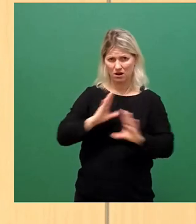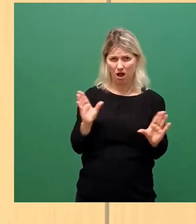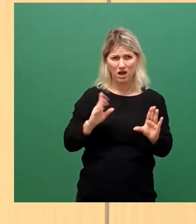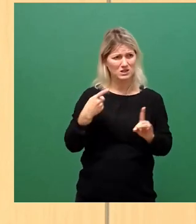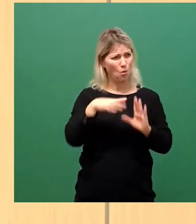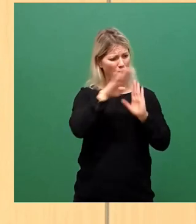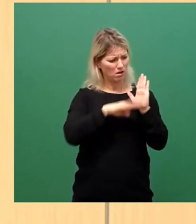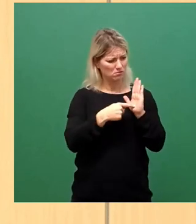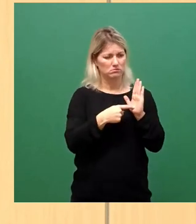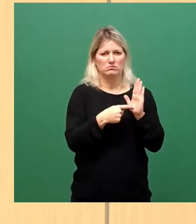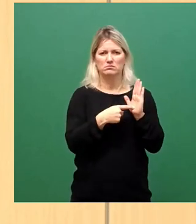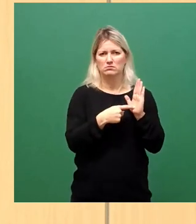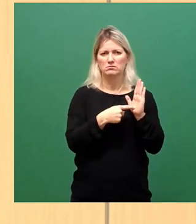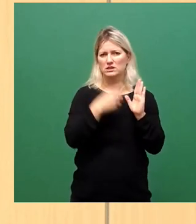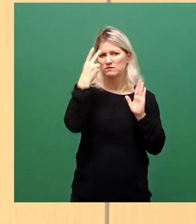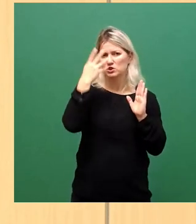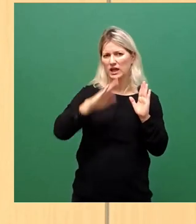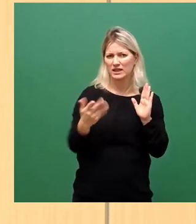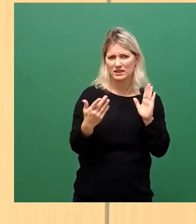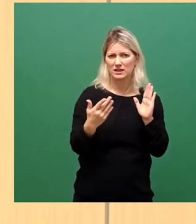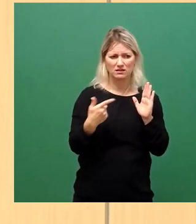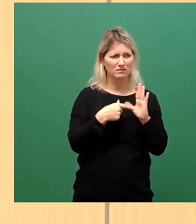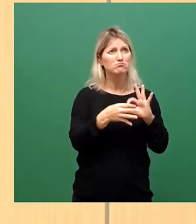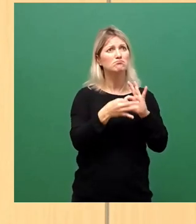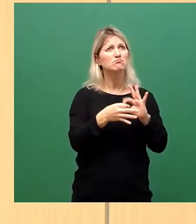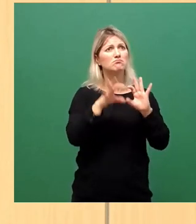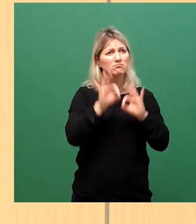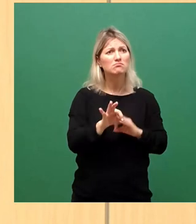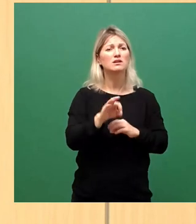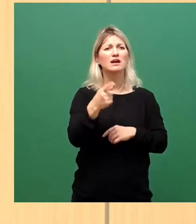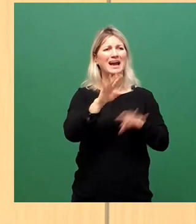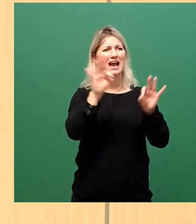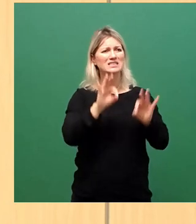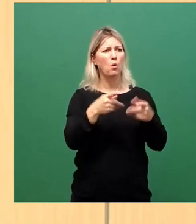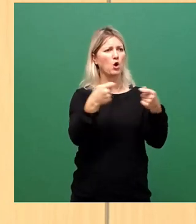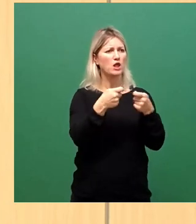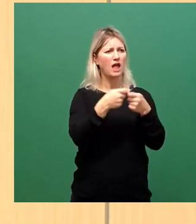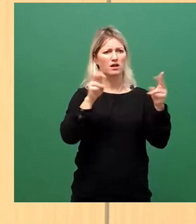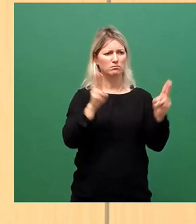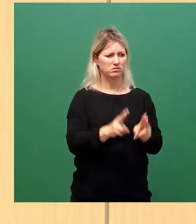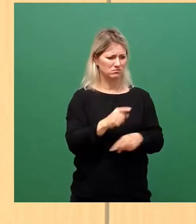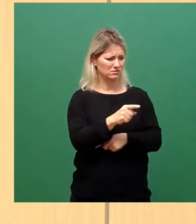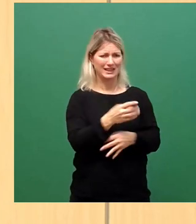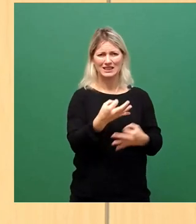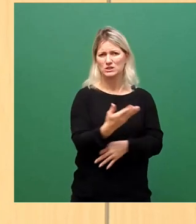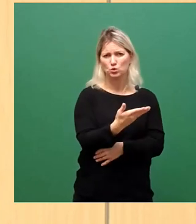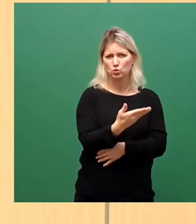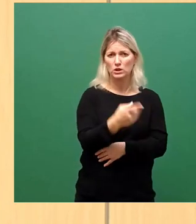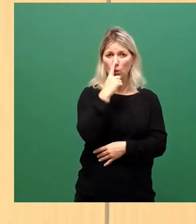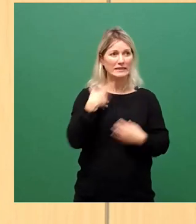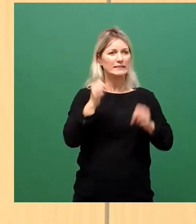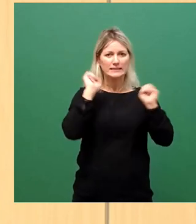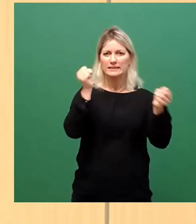Sinn und Verstand, die an diesen Stellen keinen Bezug zur Reduktion der Risikokontakte und Fallzahlen leisten. Lediglich Aktionismus symbolisieren.